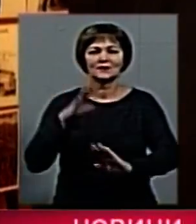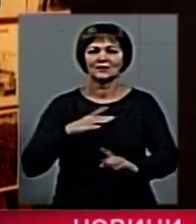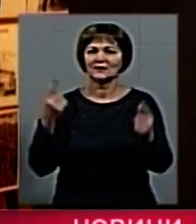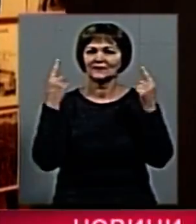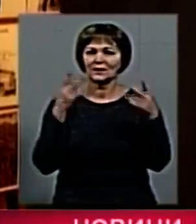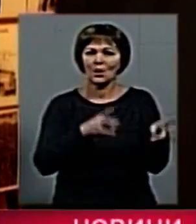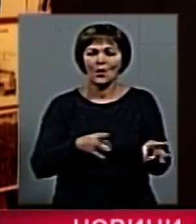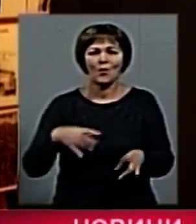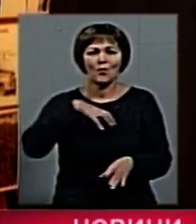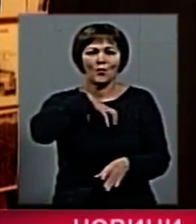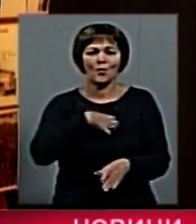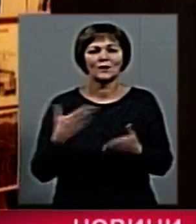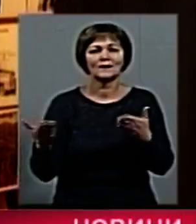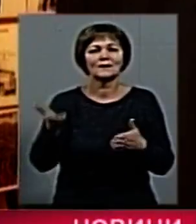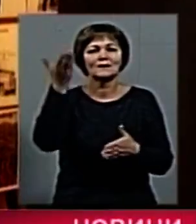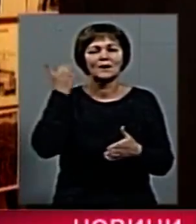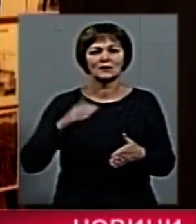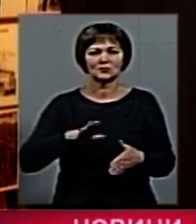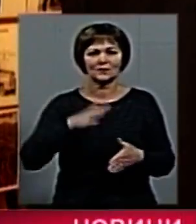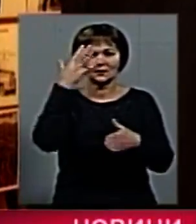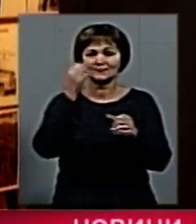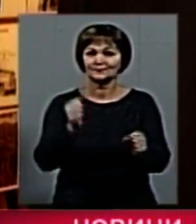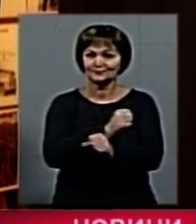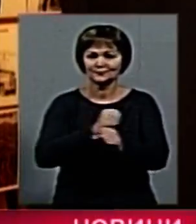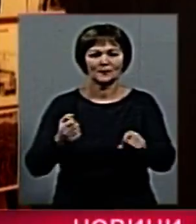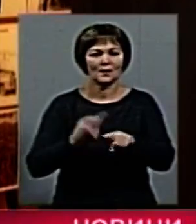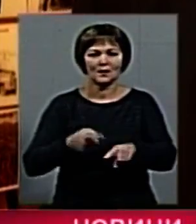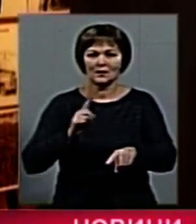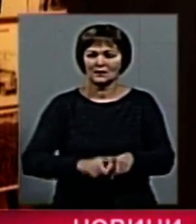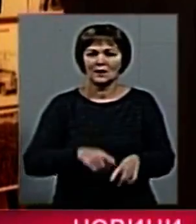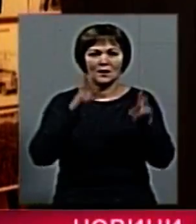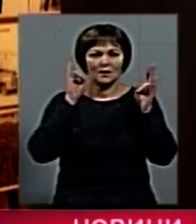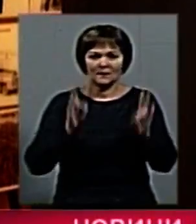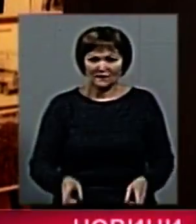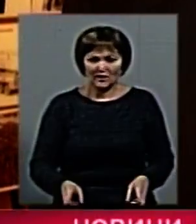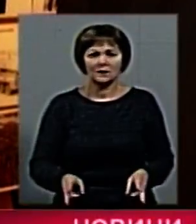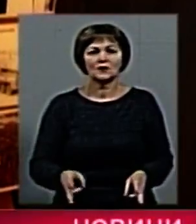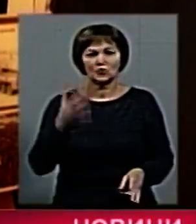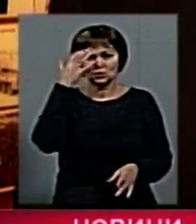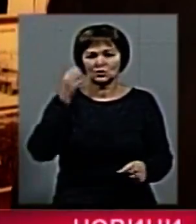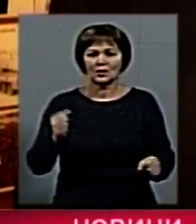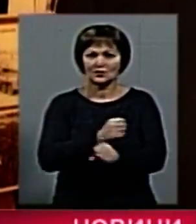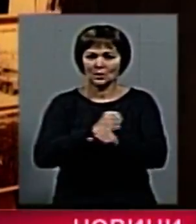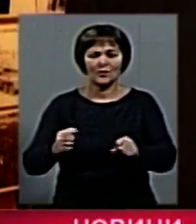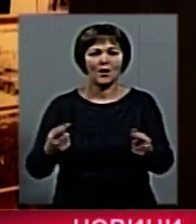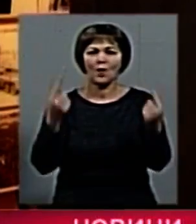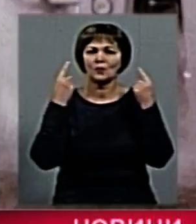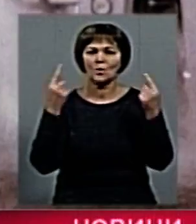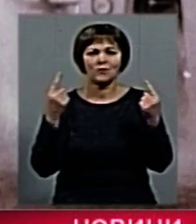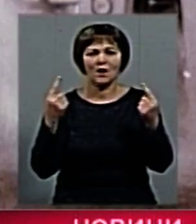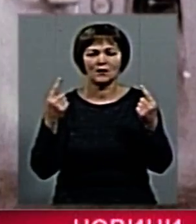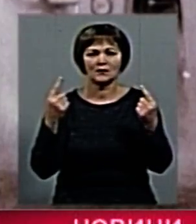горем, яке сталося в обому масштабі, тому що це аварія на Чорнобильській атомній електростанції, вона глобального